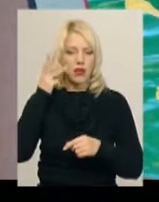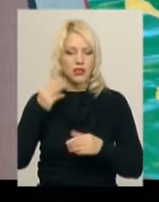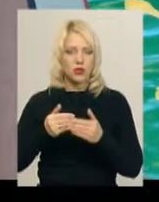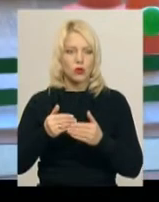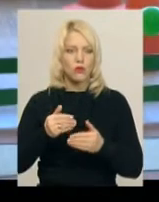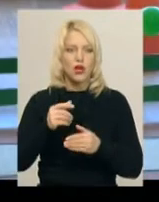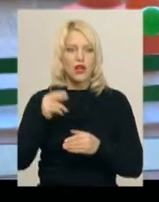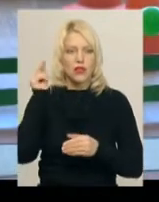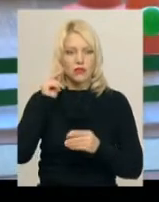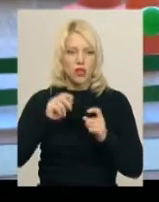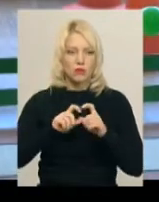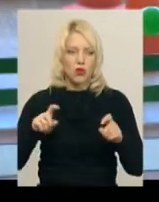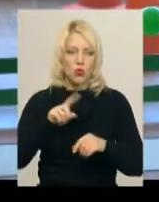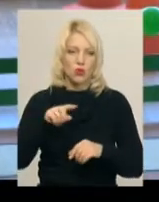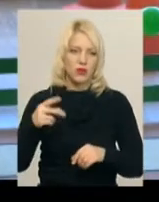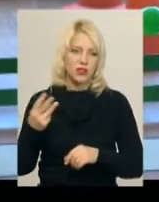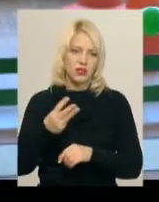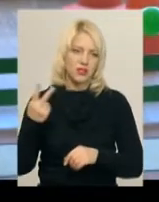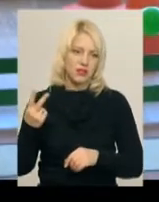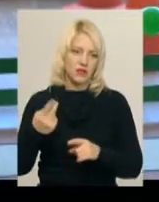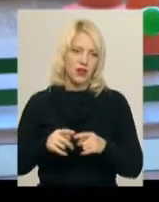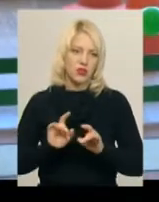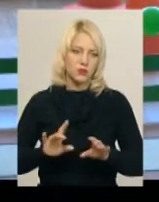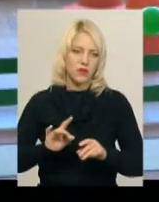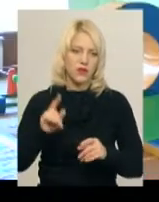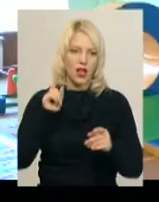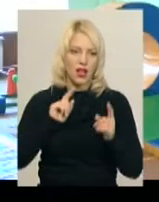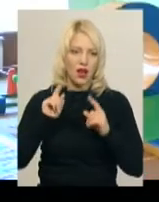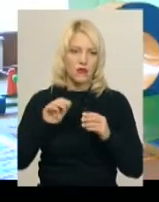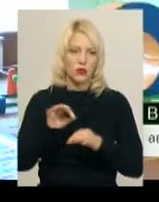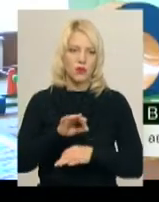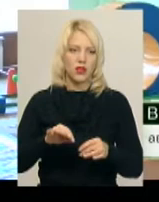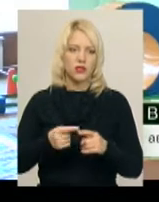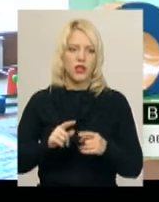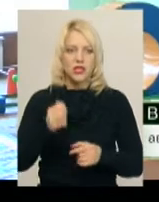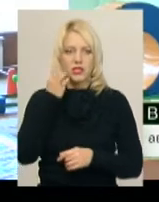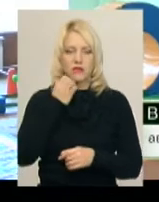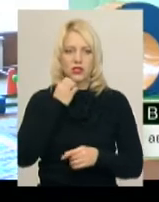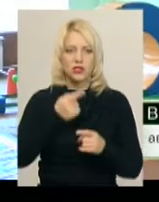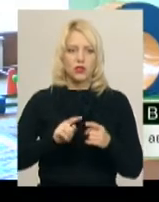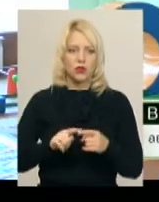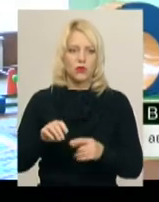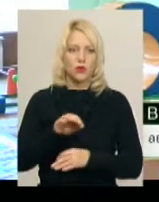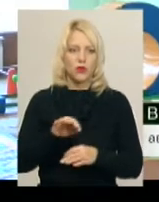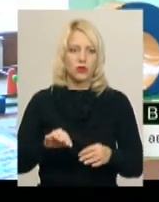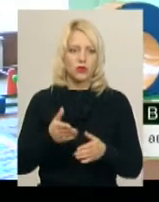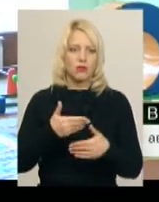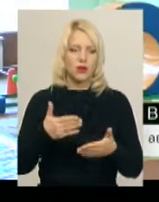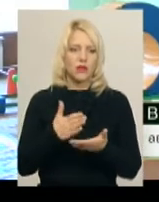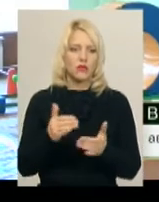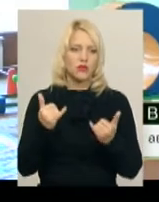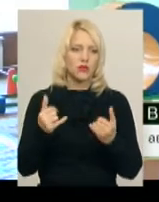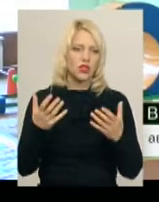закладі номер 32, розповідає автор проєкту Валентина Богачук. Завдяки цьому проєкту ми на сьогоднішній день маємо